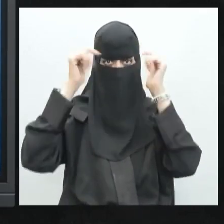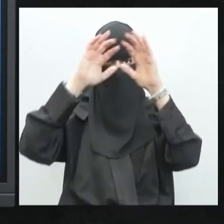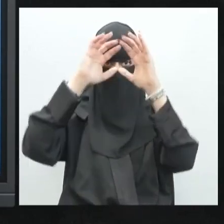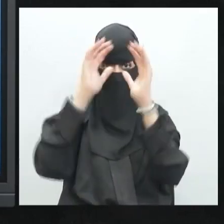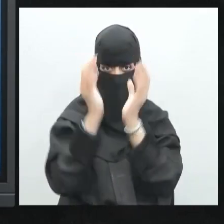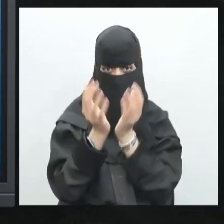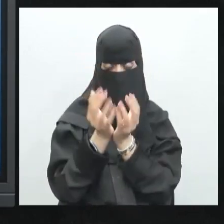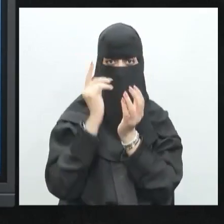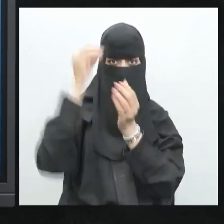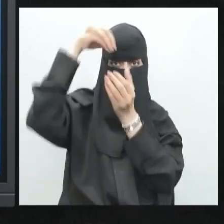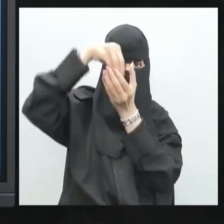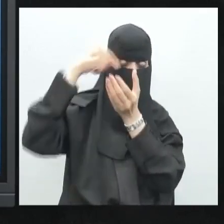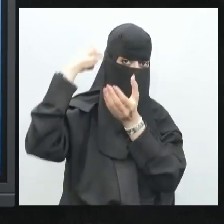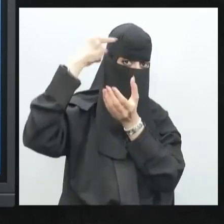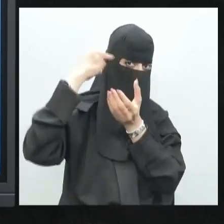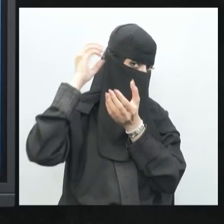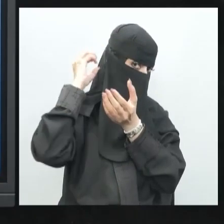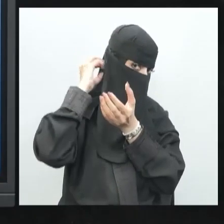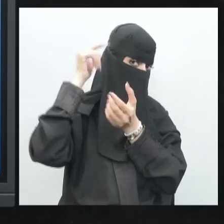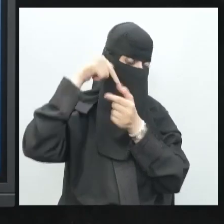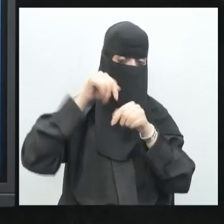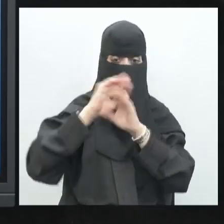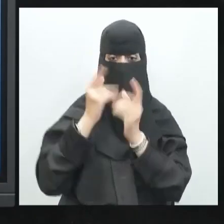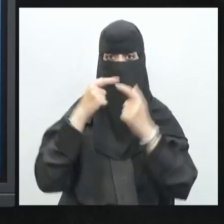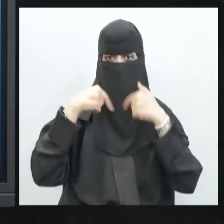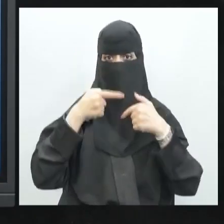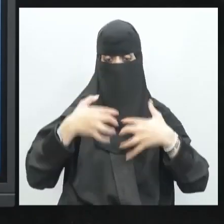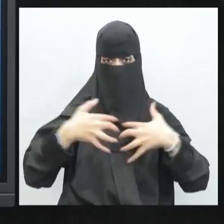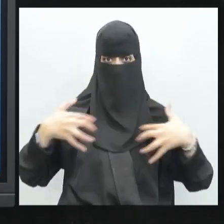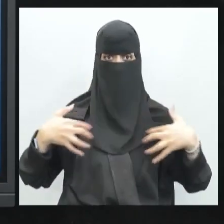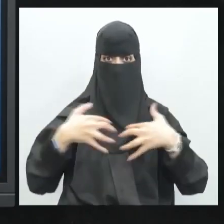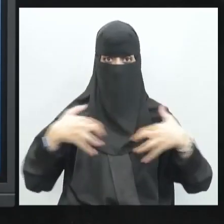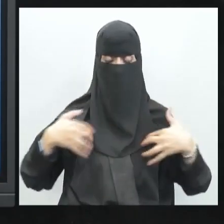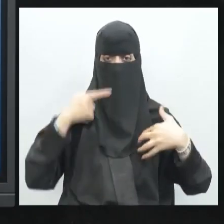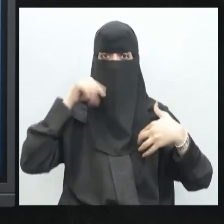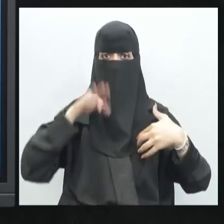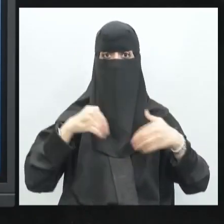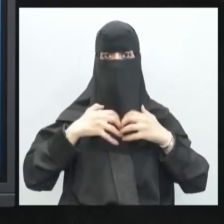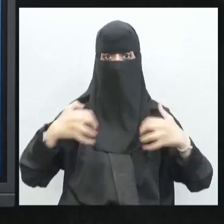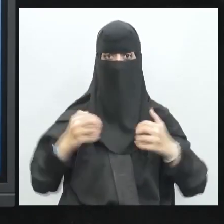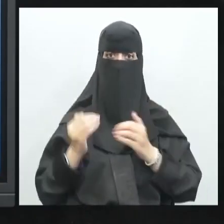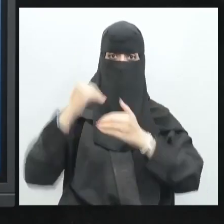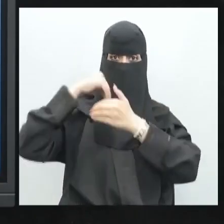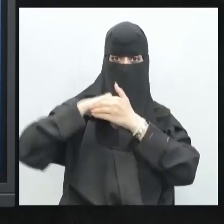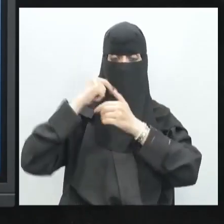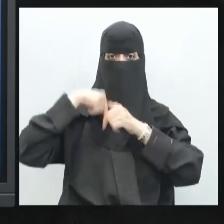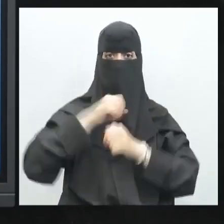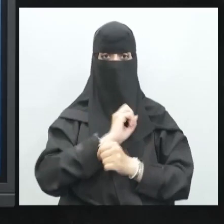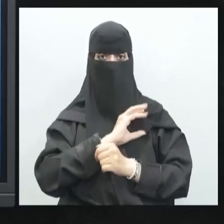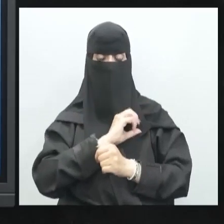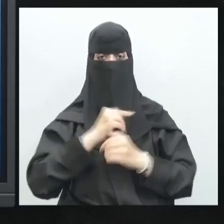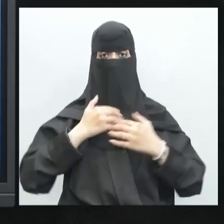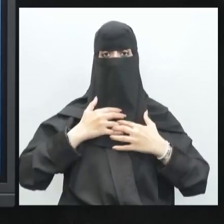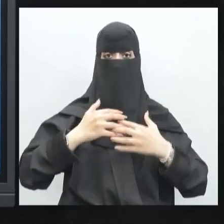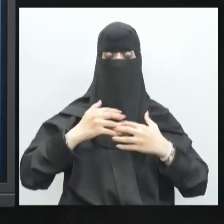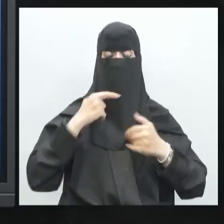تغطي هذا الدماغ تعمل على حماية الدماغ عندما نتكلم عن الأضلاع هذه العظام القفص الصدري تحمي القلب تحمي